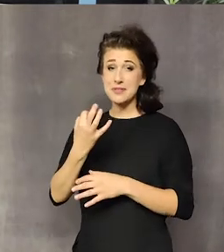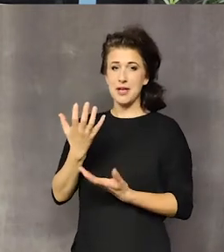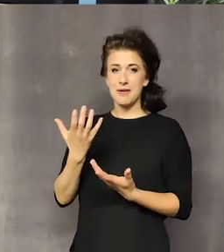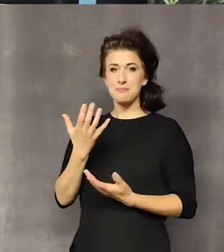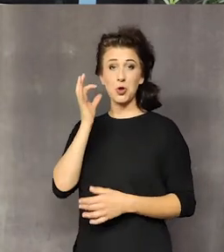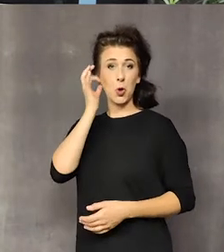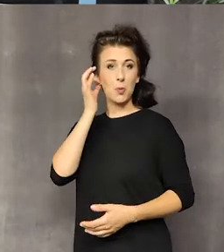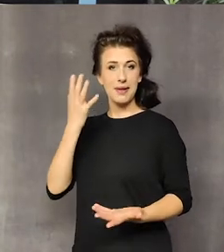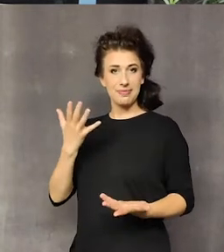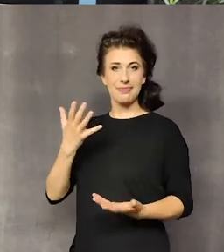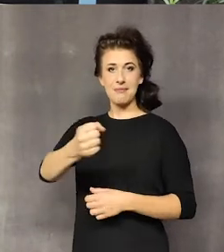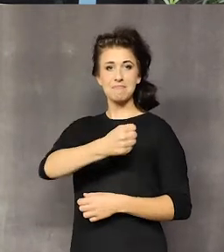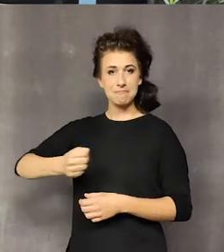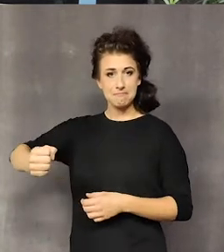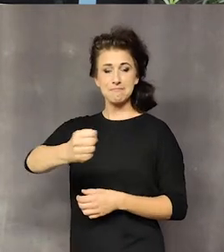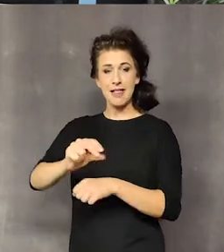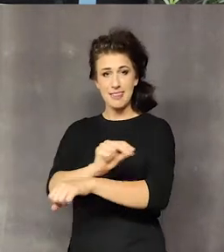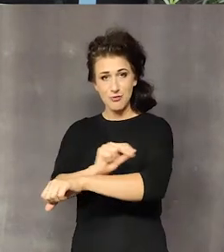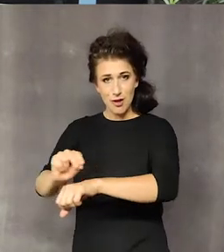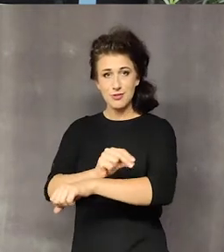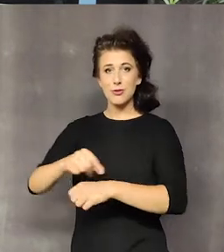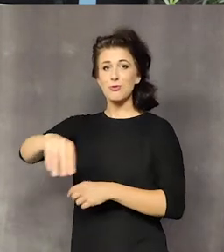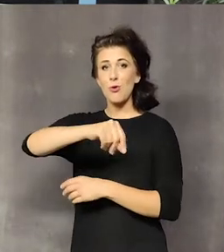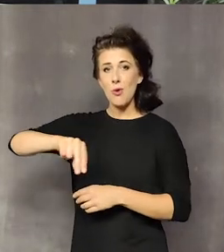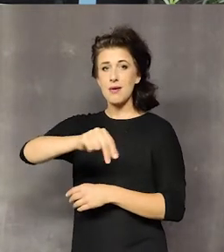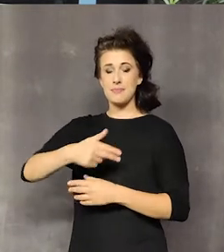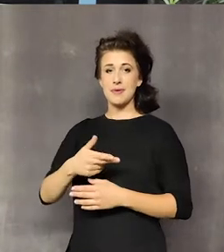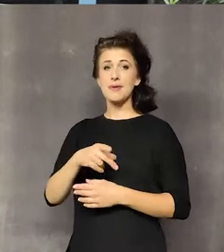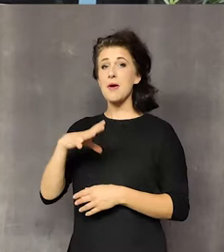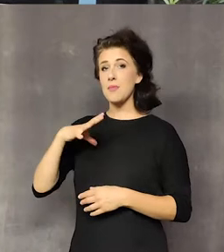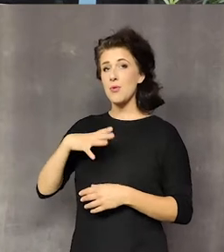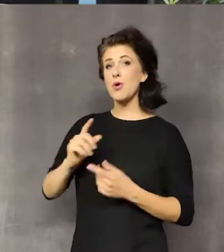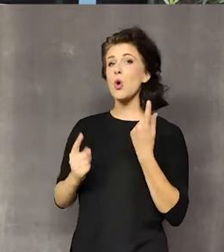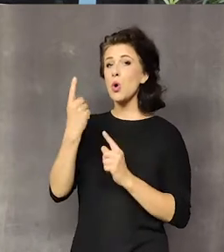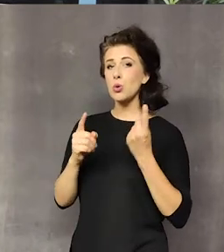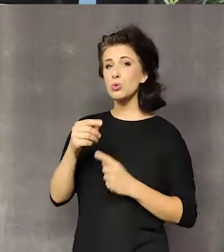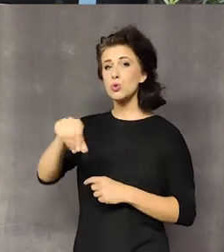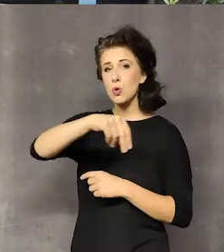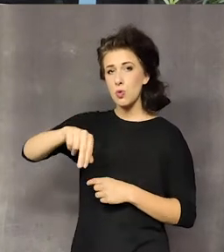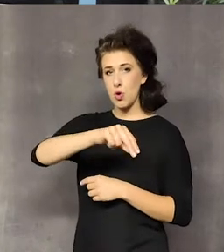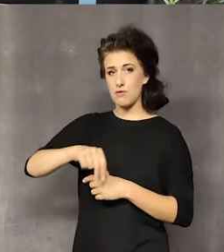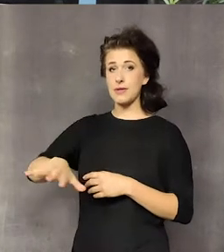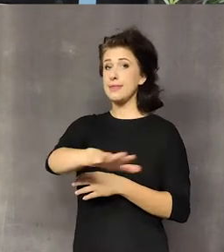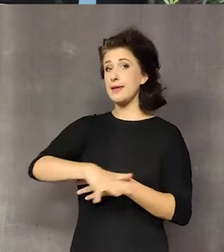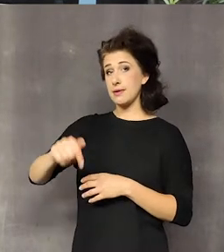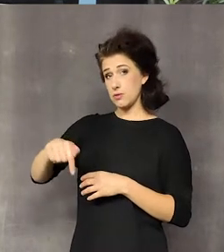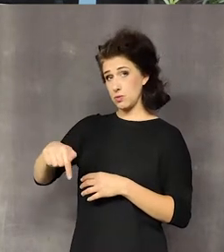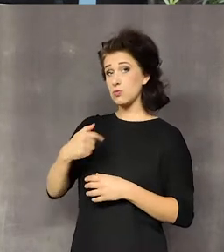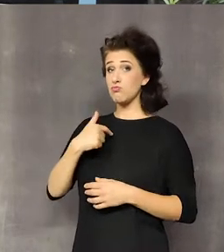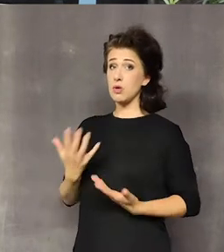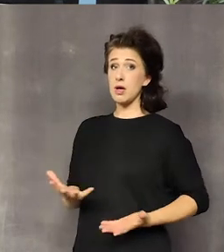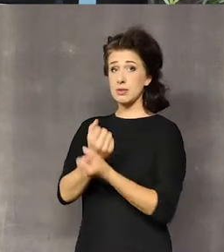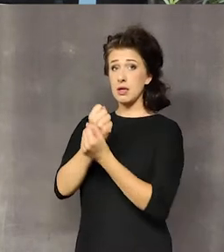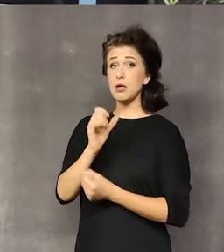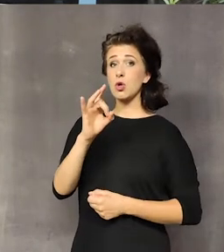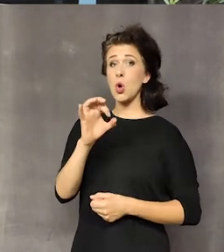leczyła ziółami, potrzebowała ziół, miała swój ogród ziółowy. Na tych terenach znalazłem, u